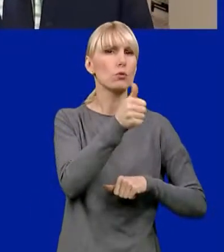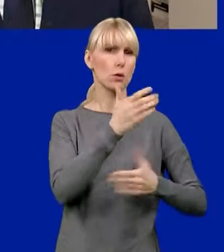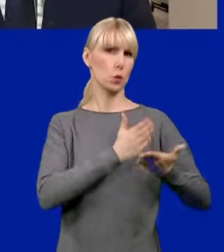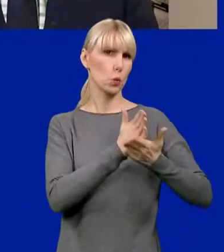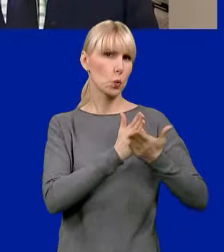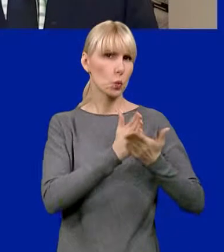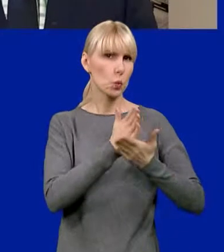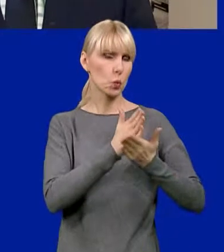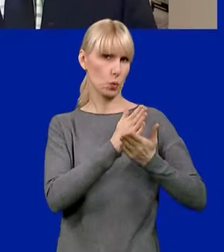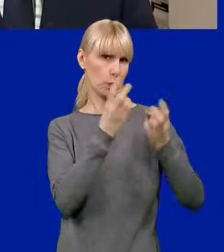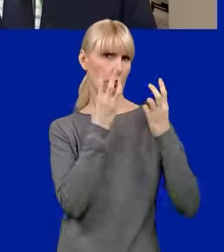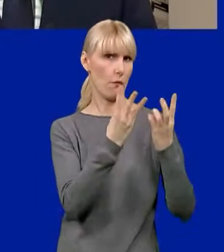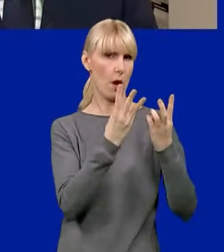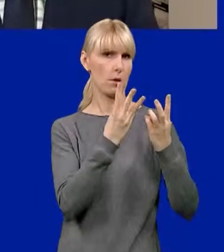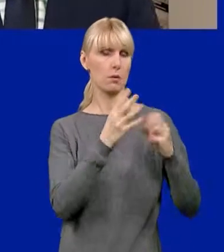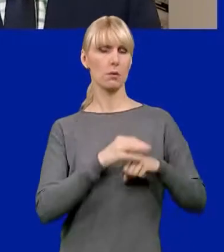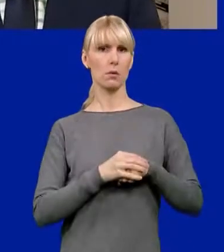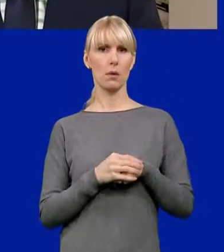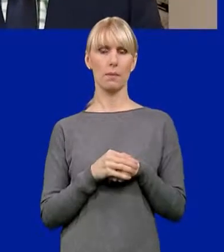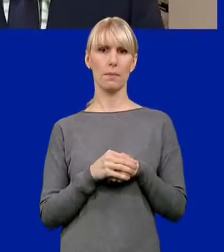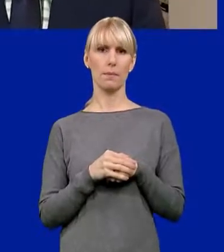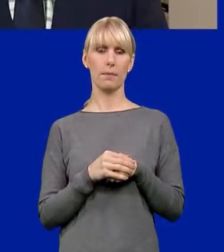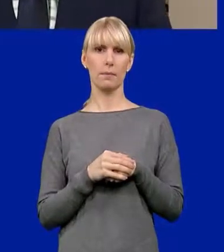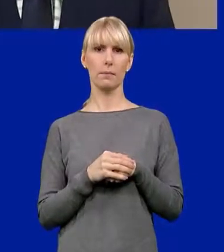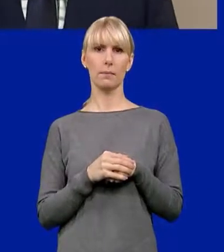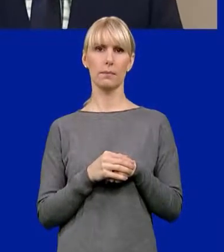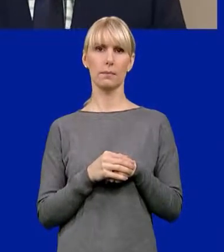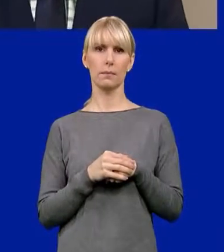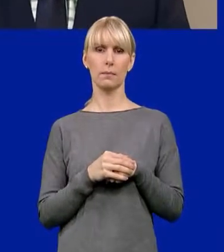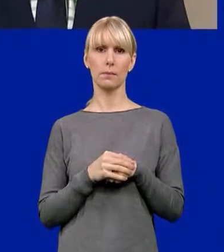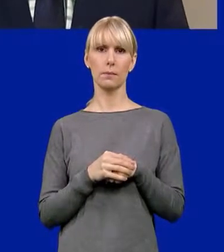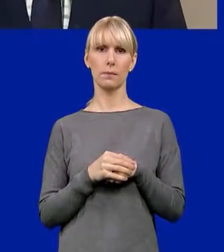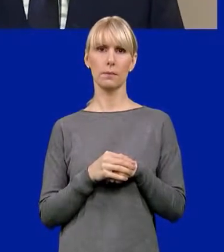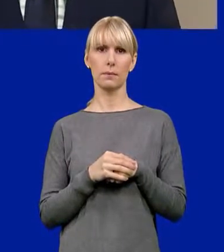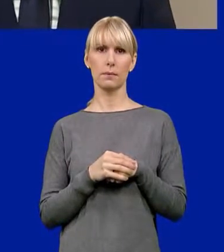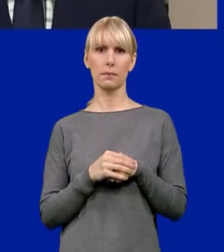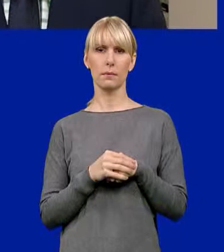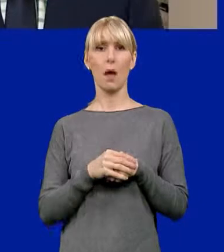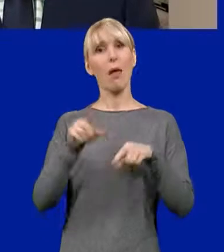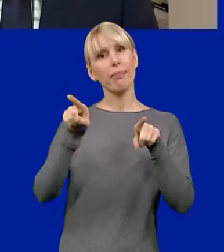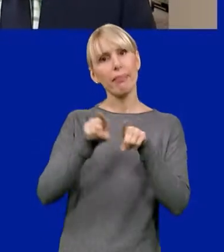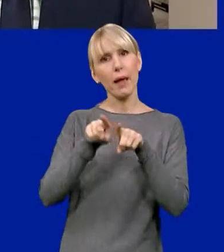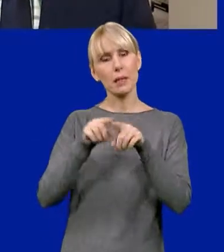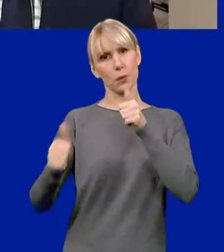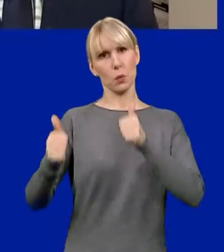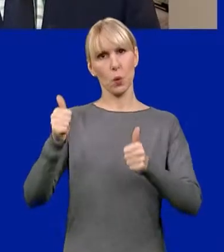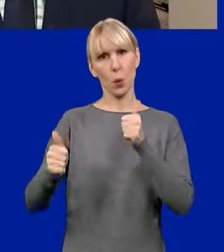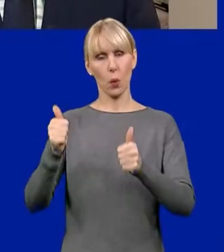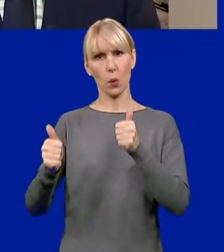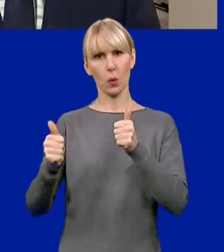dla przedsiębiorców będzie takim naszym głównym celem i głównym kierunkiem. To będą także konkursy